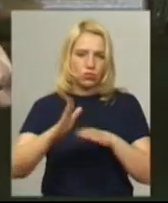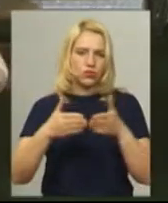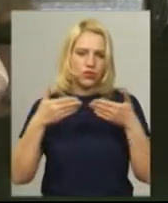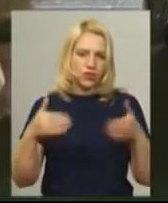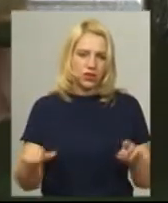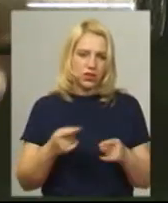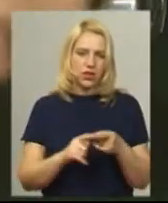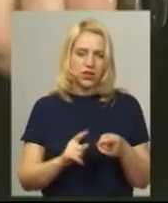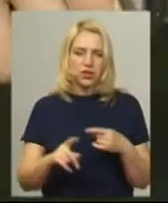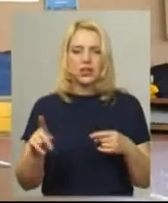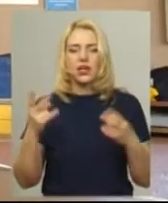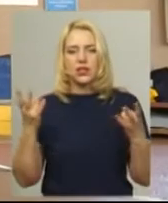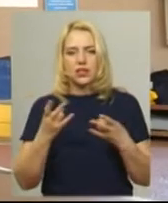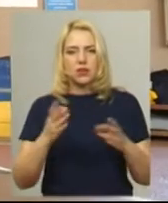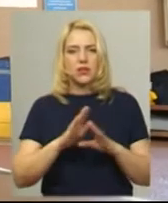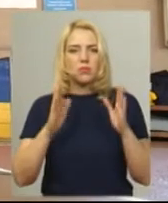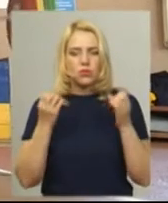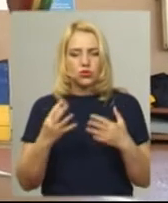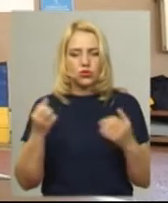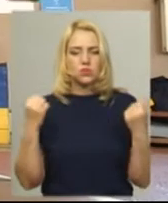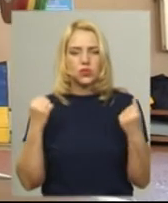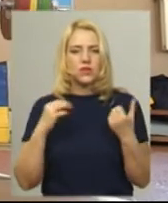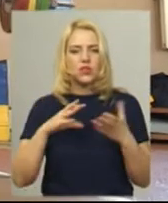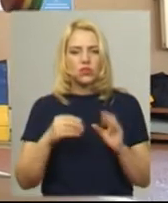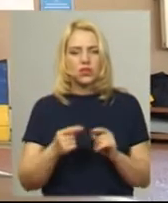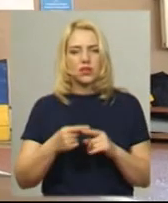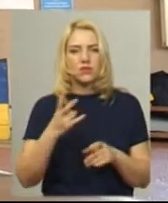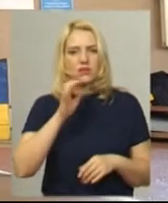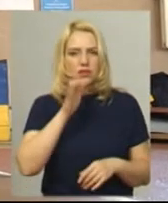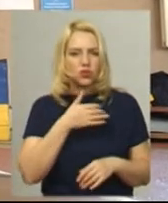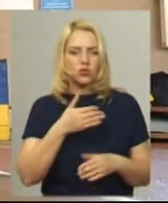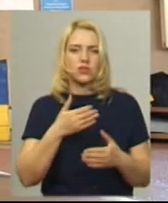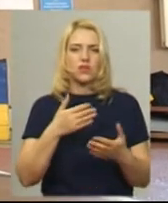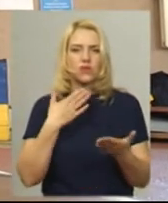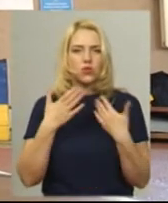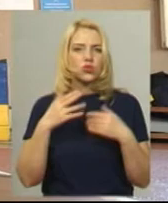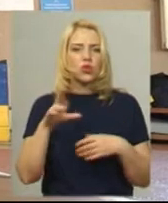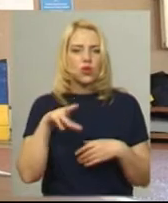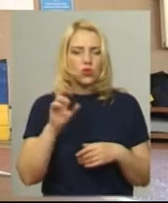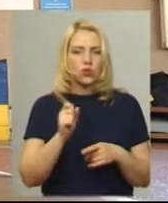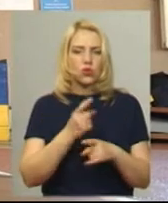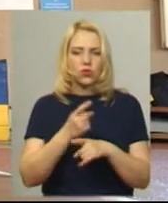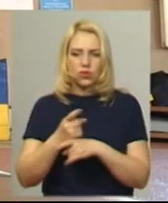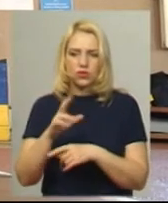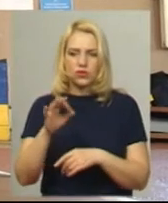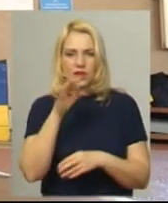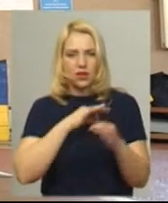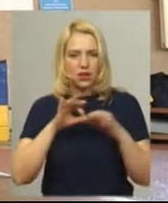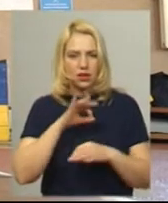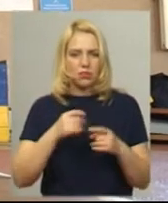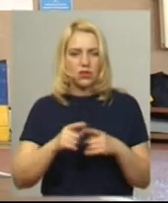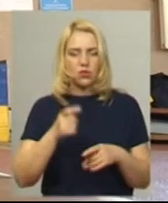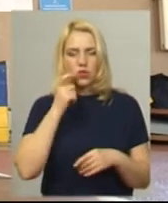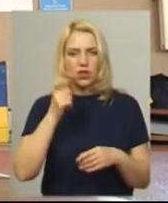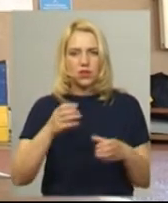міжнародних змаганнях, потрібні не тільки спортивні результати, а й серйозне ставлення до заборони на ряд медичних препаратів. Нагадаю, в 17-му році українську збірну в числі дев